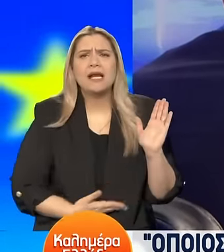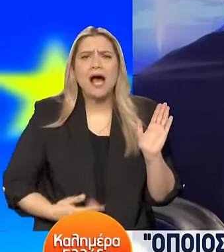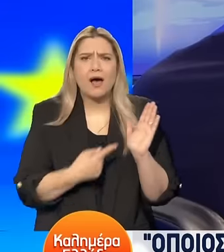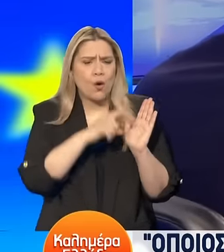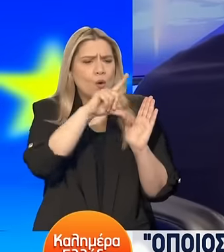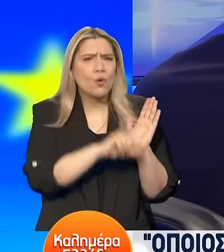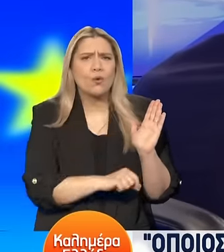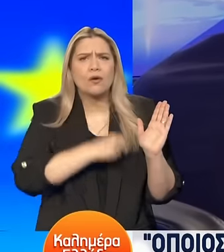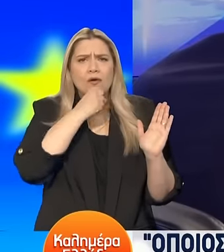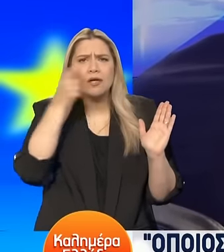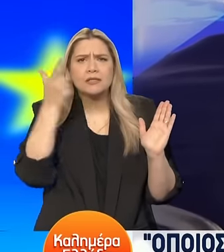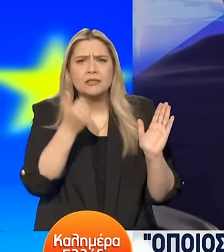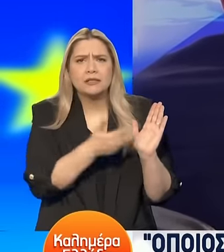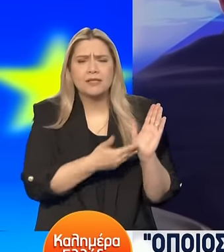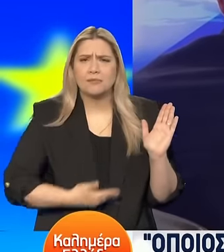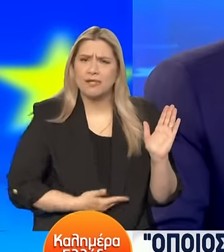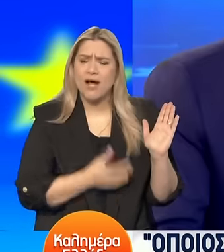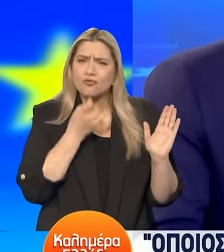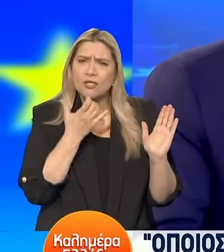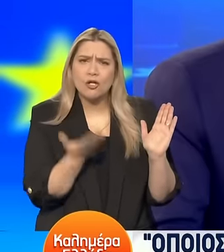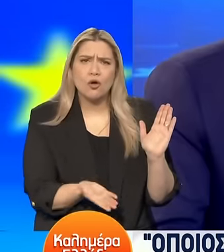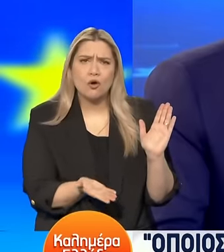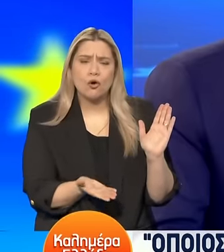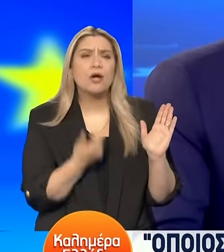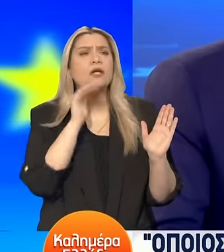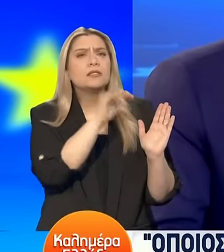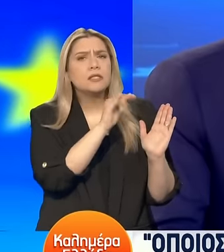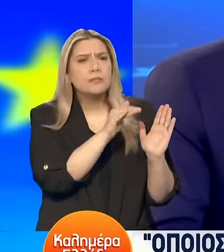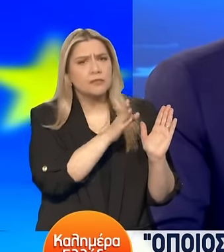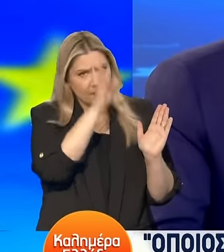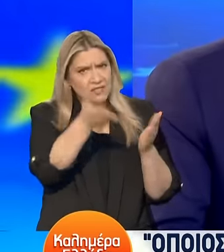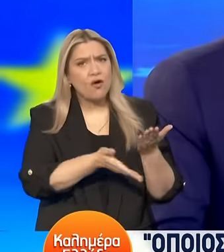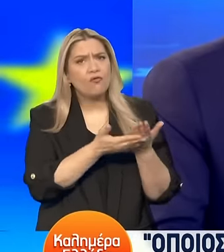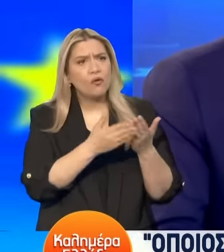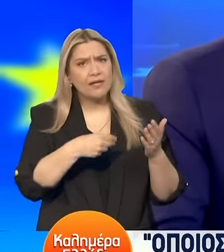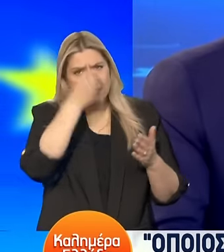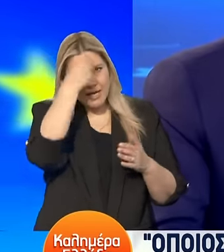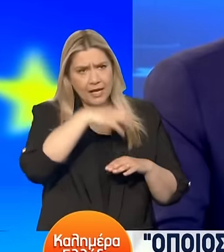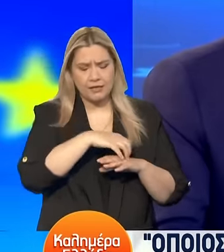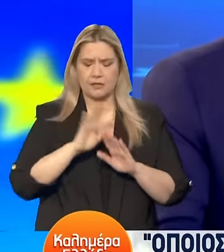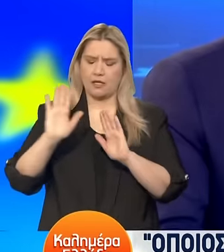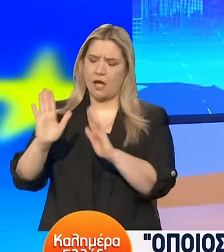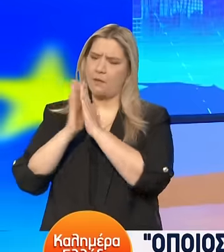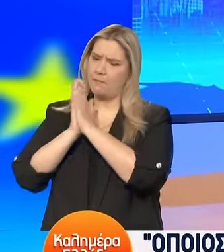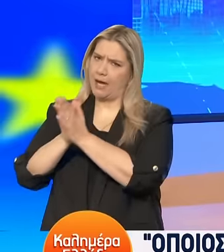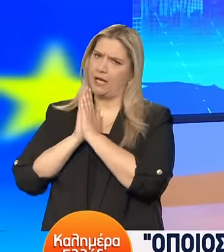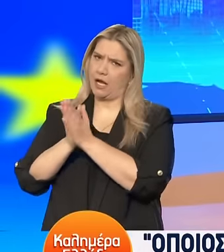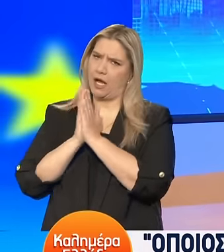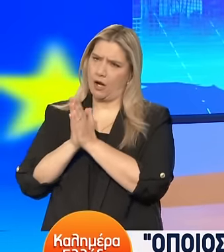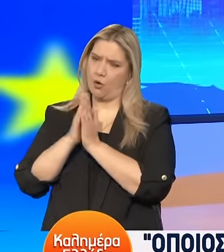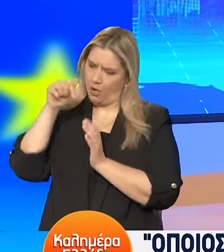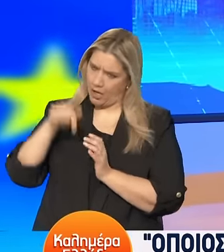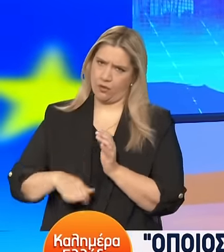σκληρό να το λέει ένας άνθρωπος και τη ρωτήσατε μεταξύ άλλων αν έχει απευθυνθεί για βοήθεια στην εκκλησία Σας παρακαλώ μην αναπαράγετε εδώ